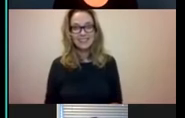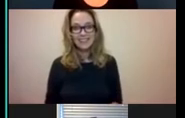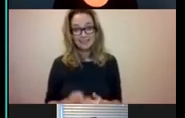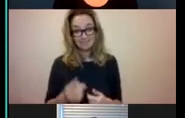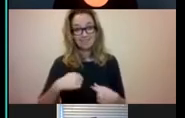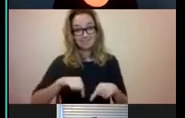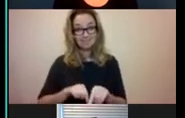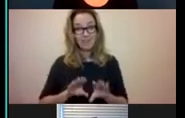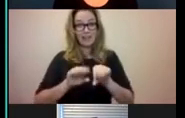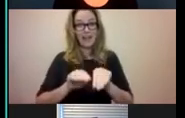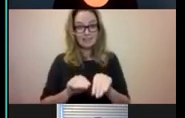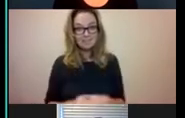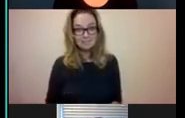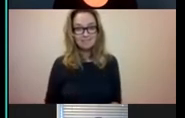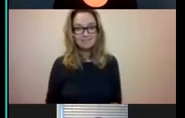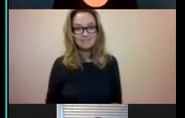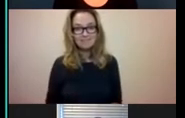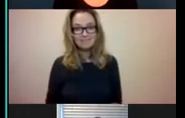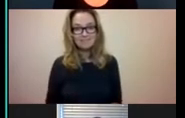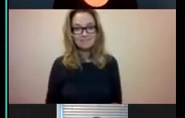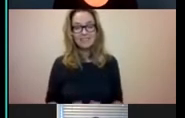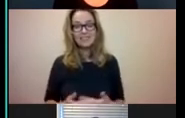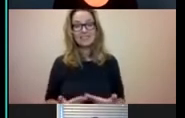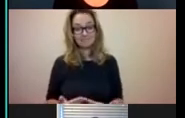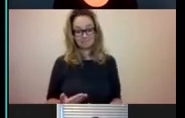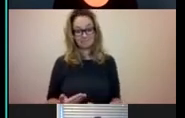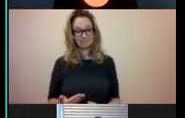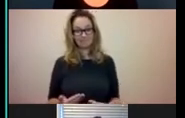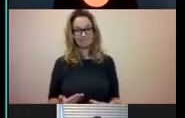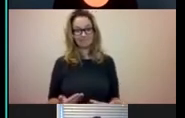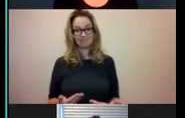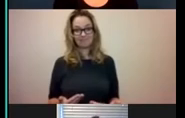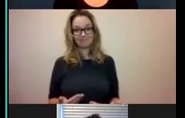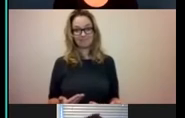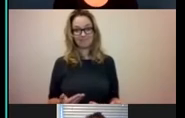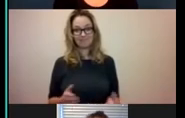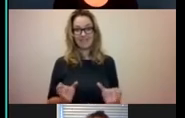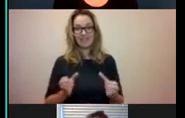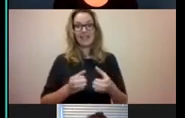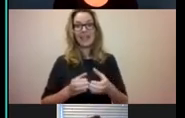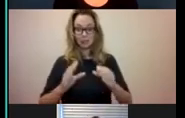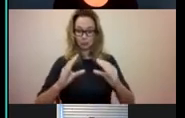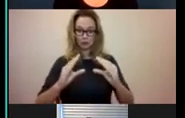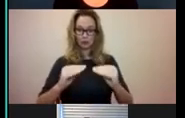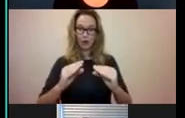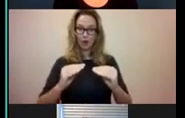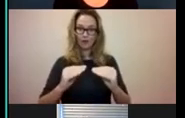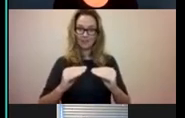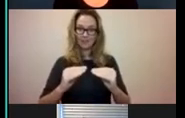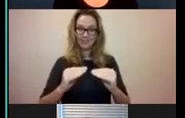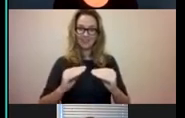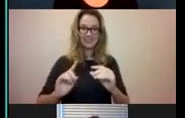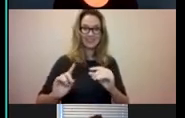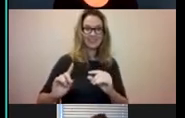heb ik ook gedaan. En zo ben ik, ja, Let's Talk is eigenlijk de eerste